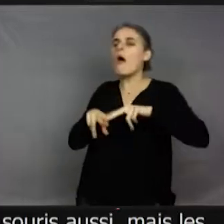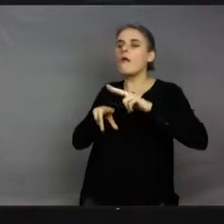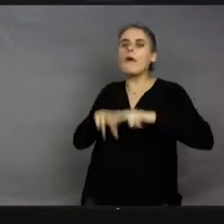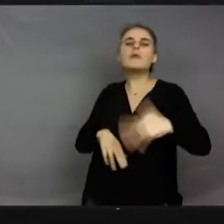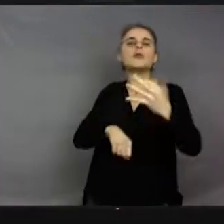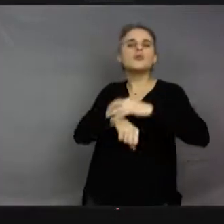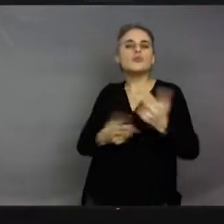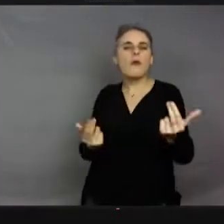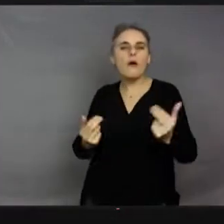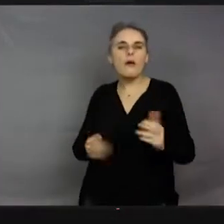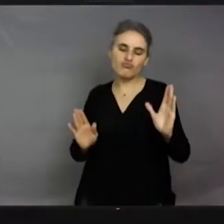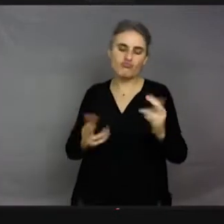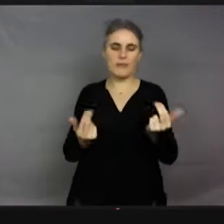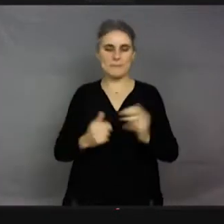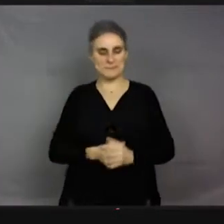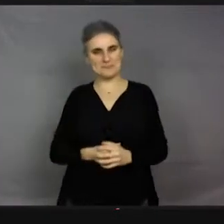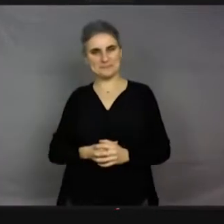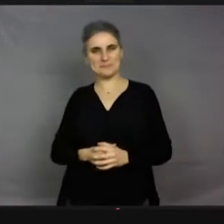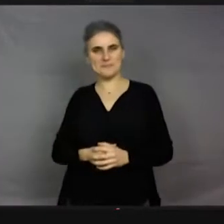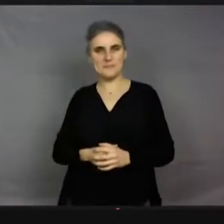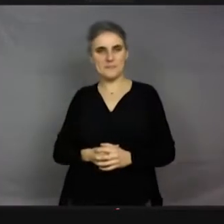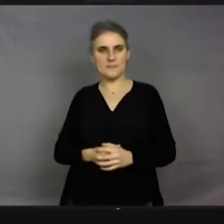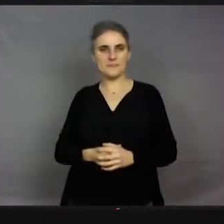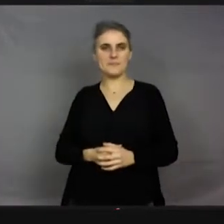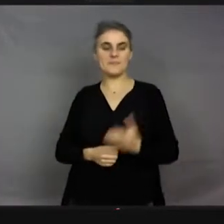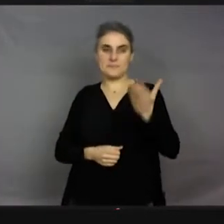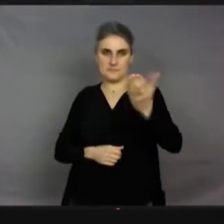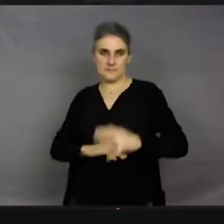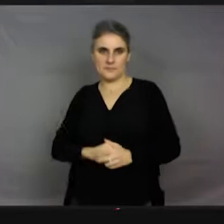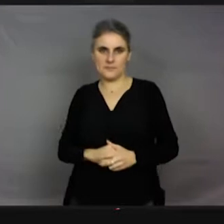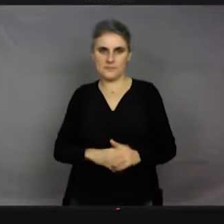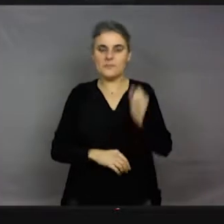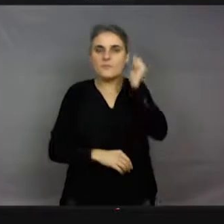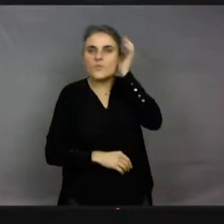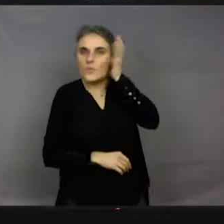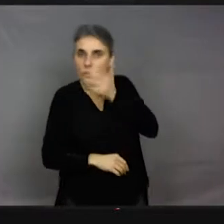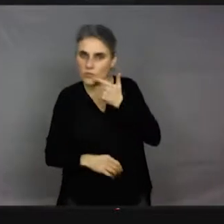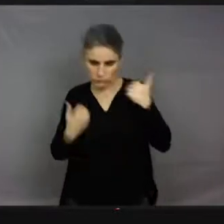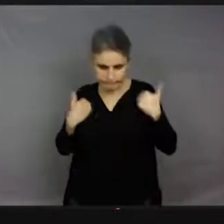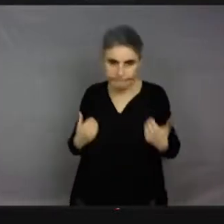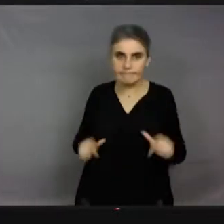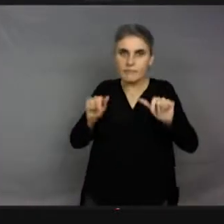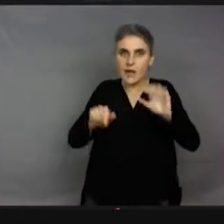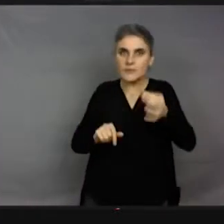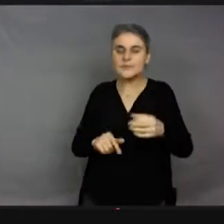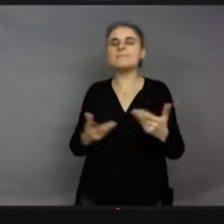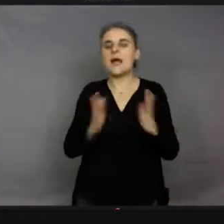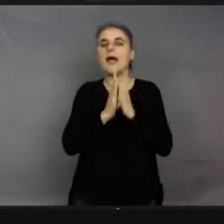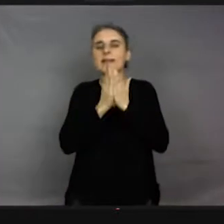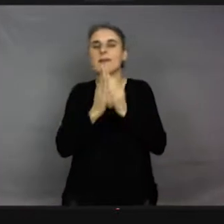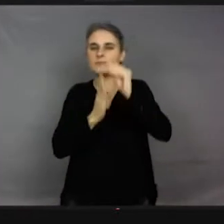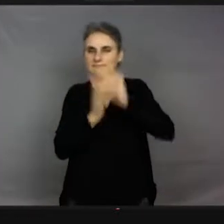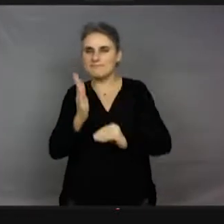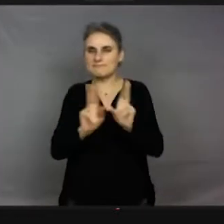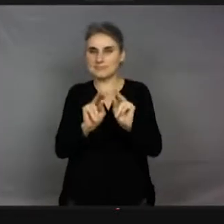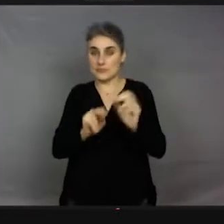? Ça me va. Alors là, les sens, je ressens, donc je suis. C'est vrai que je parle à ce moment-là dans le livre des sens. Et c'est vrai qu